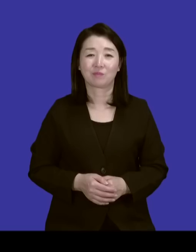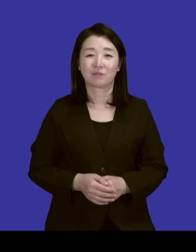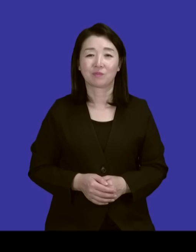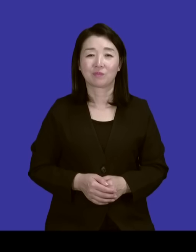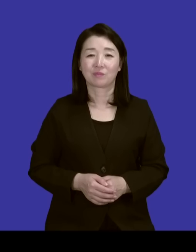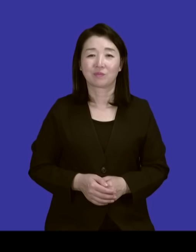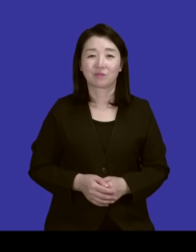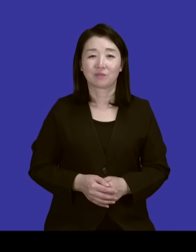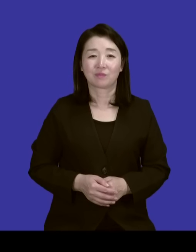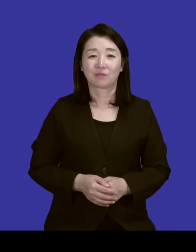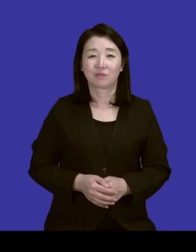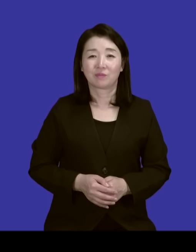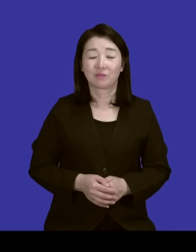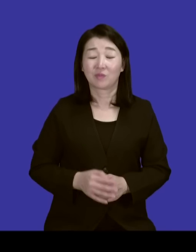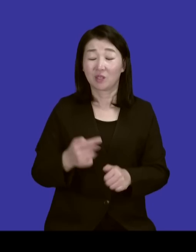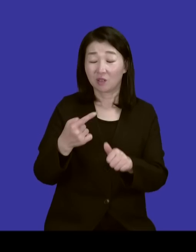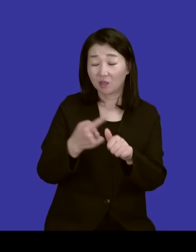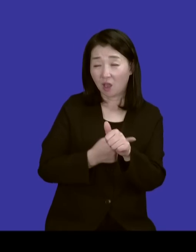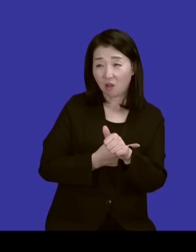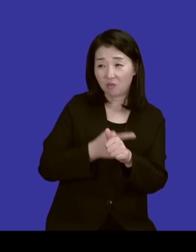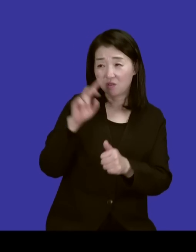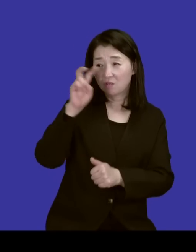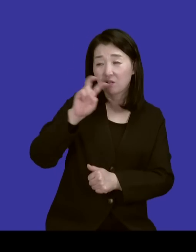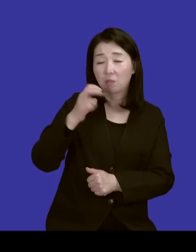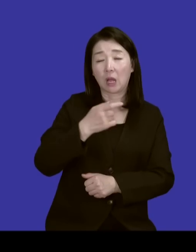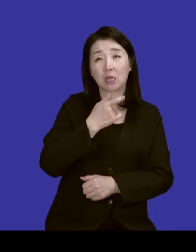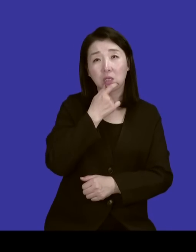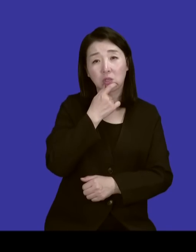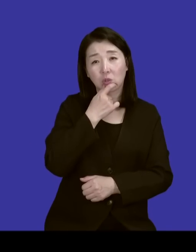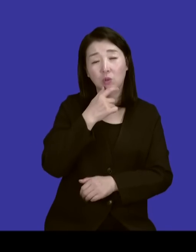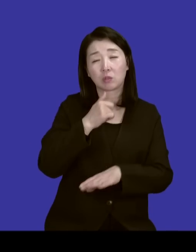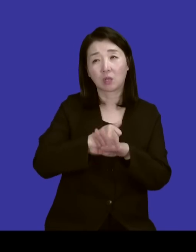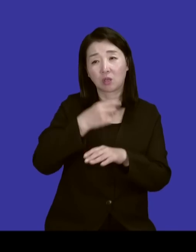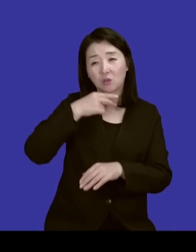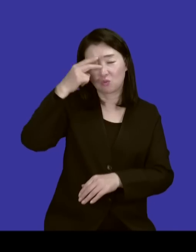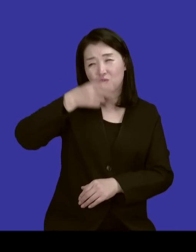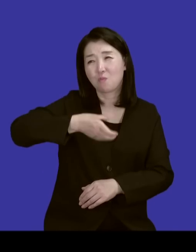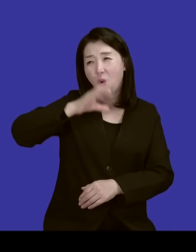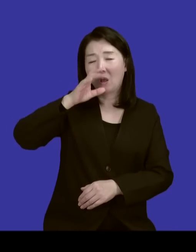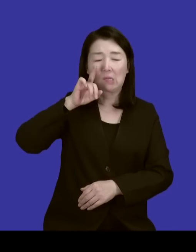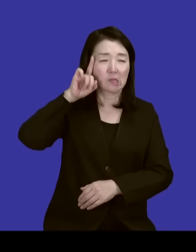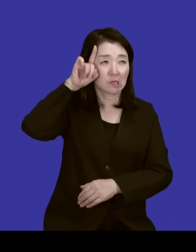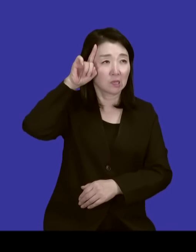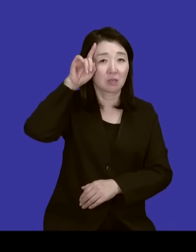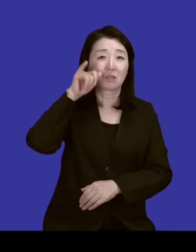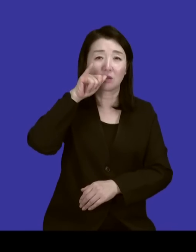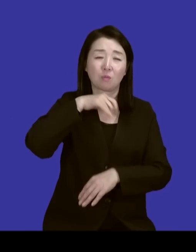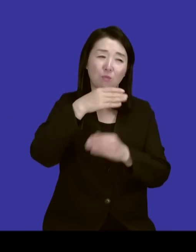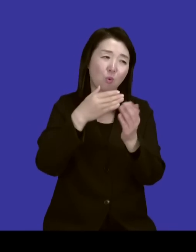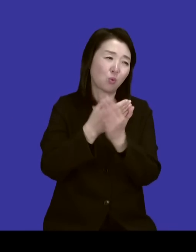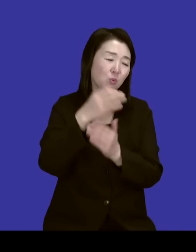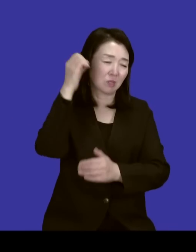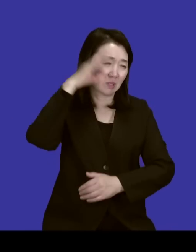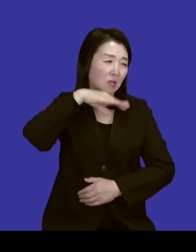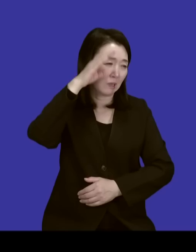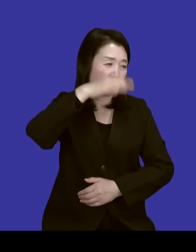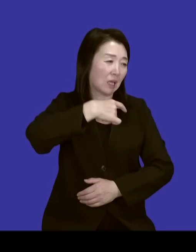그러다 보니까 음악도 싫고 나중에는 술 마시는 것도 짜증나고 다 싫은 거예요. 다.